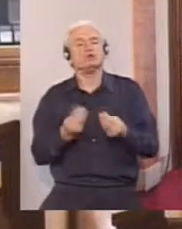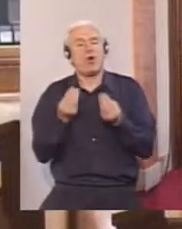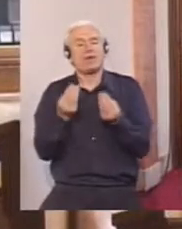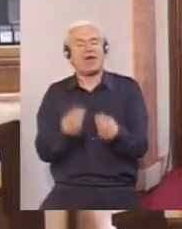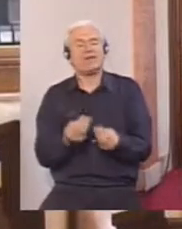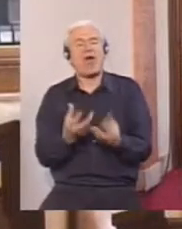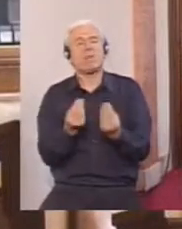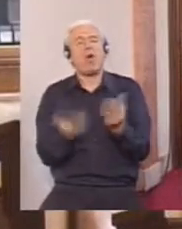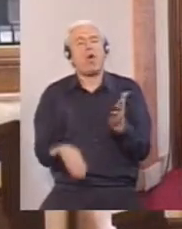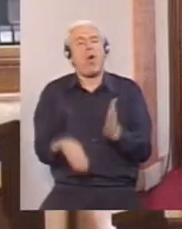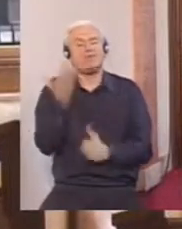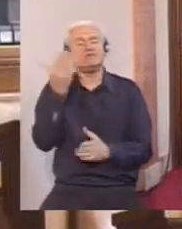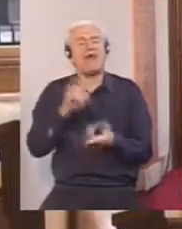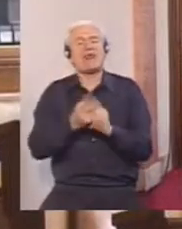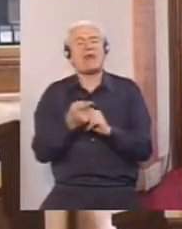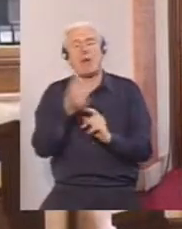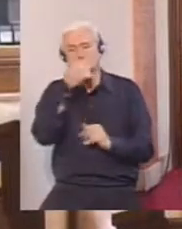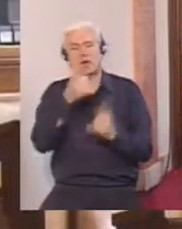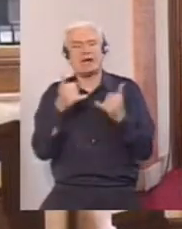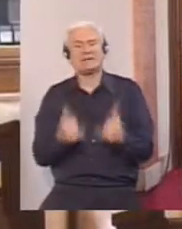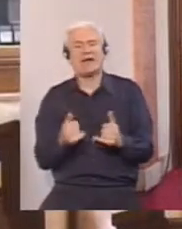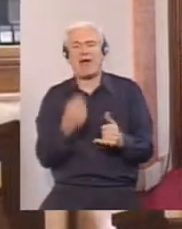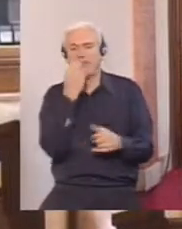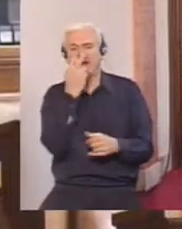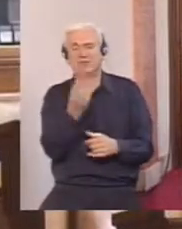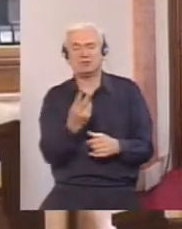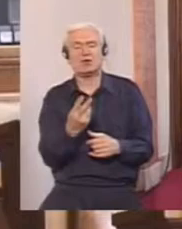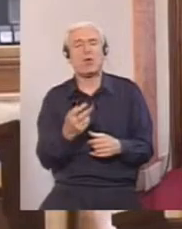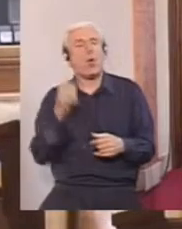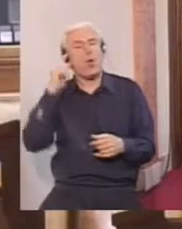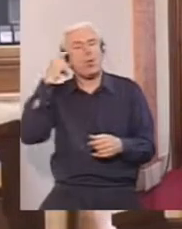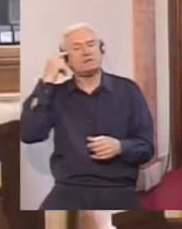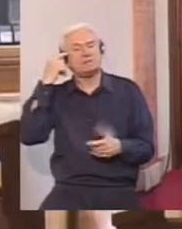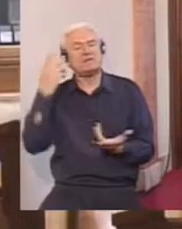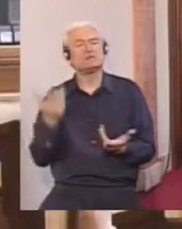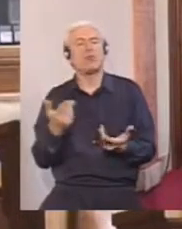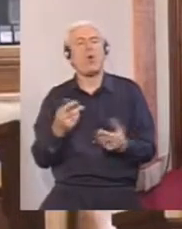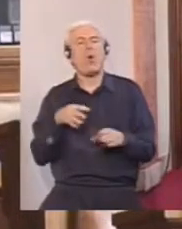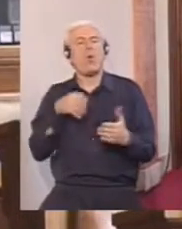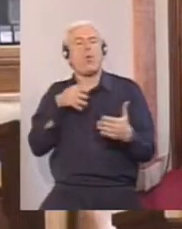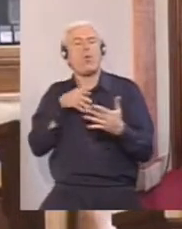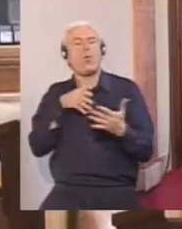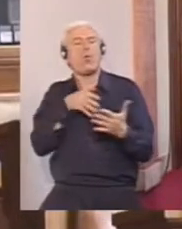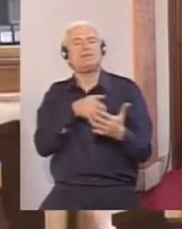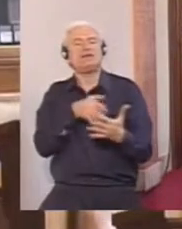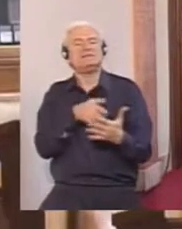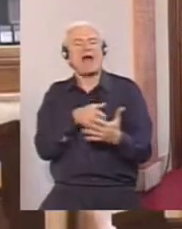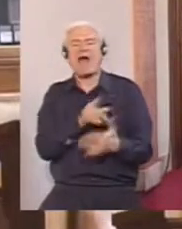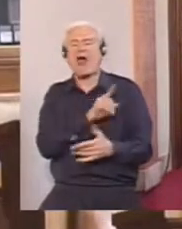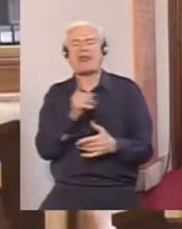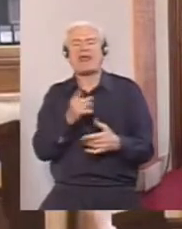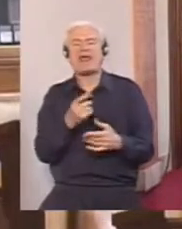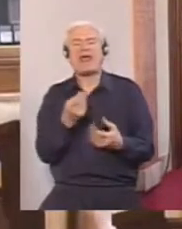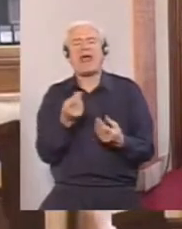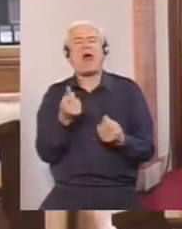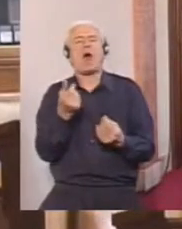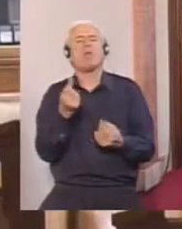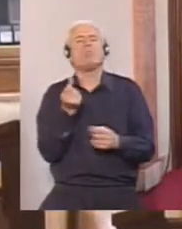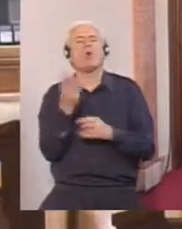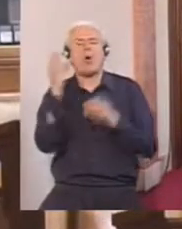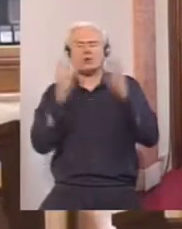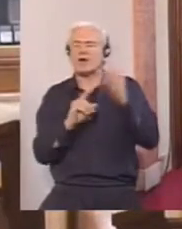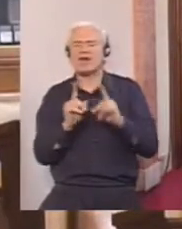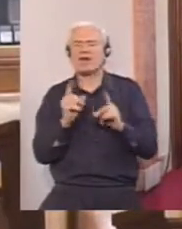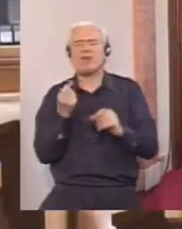Mnogo više nego što je sada predviđeno u smislu uticaja, ne numerički, ne kvantitativno. To je ono što